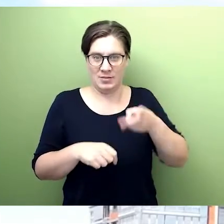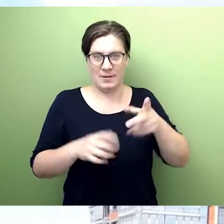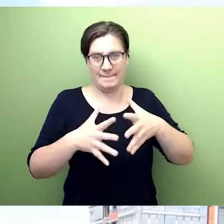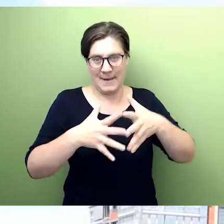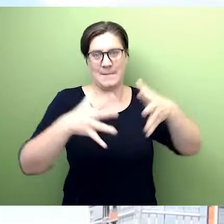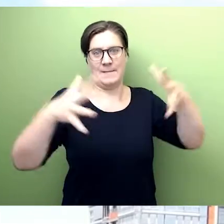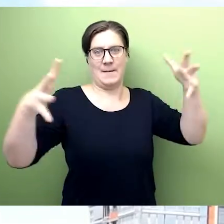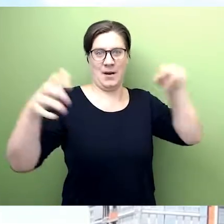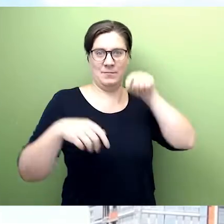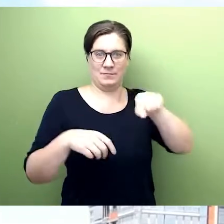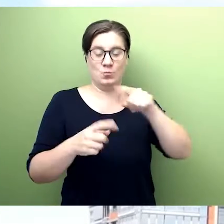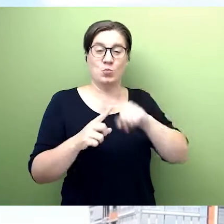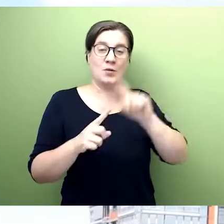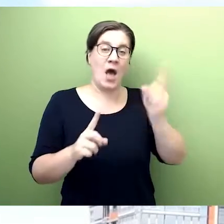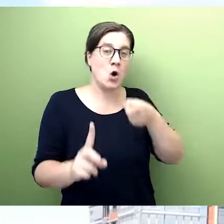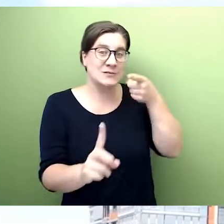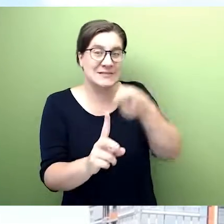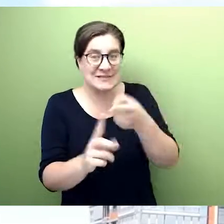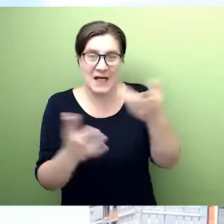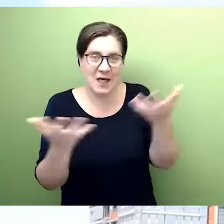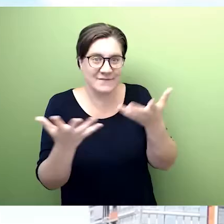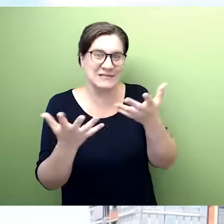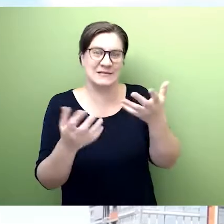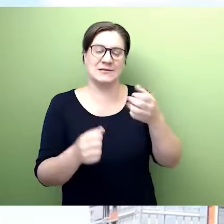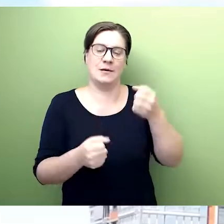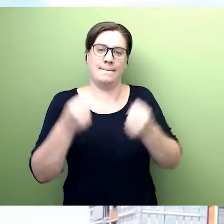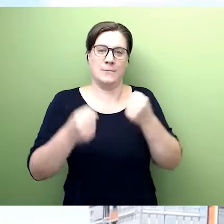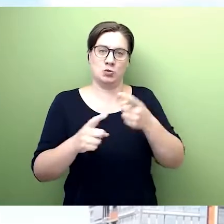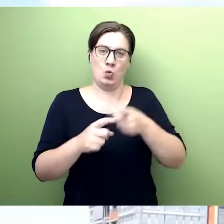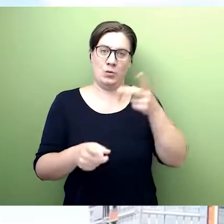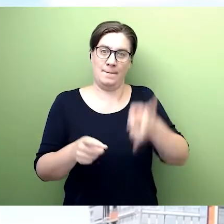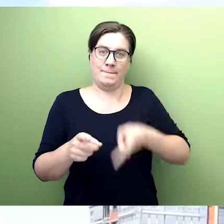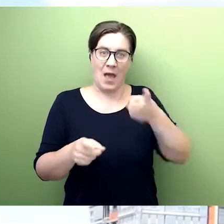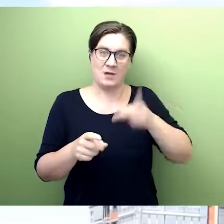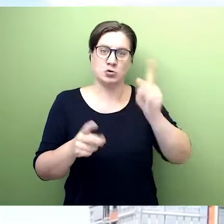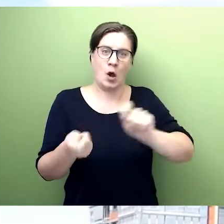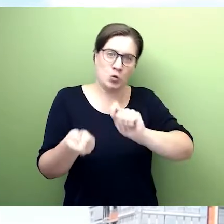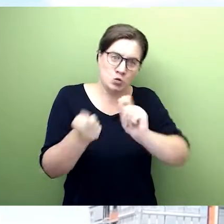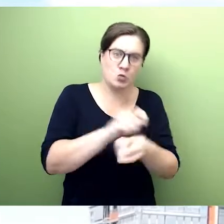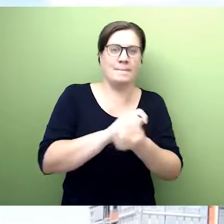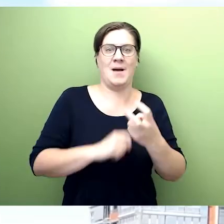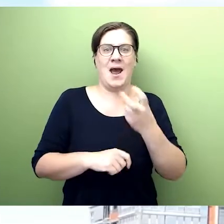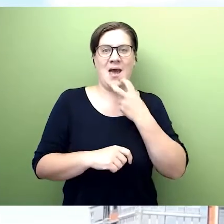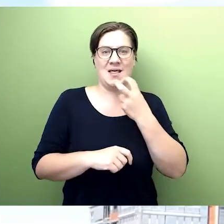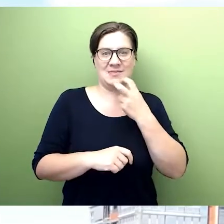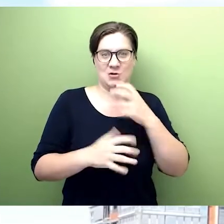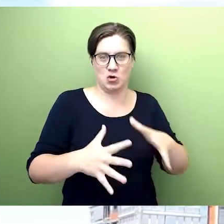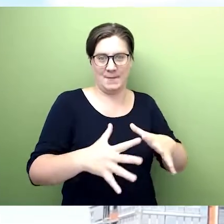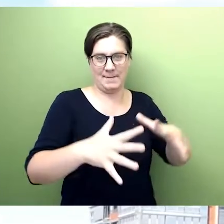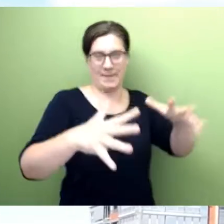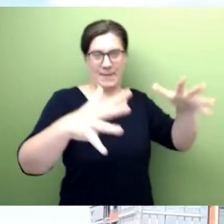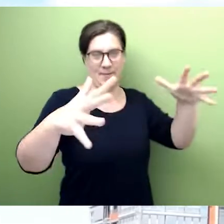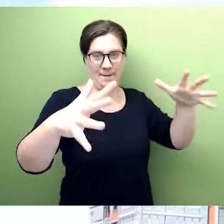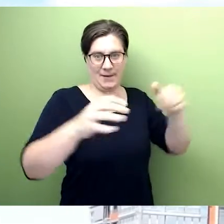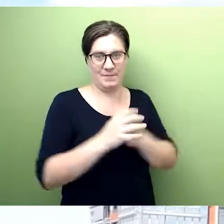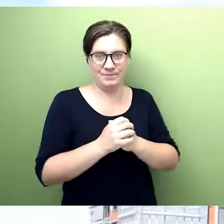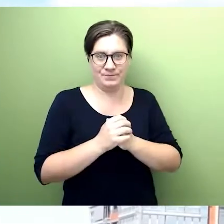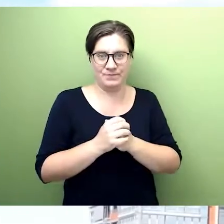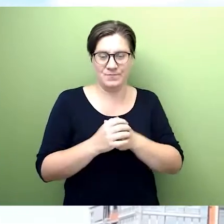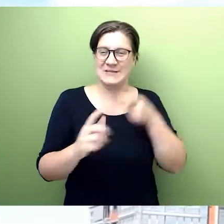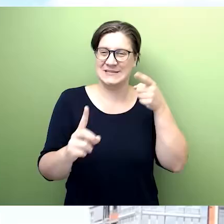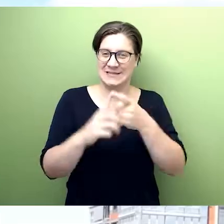Autos und Busse sollen in Zukunft elektrisch fahren. Weniger Menschen sollen Autofahren. Denn